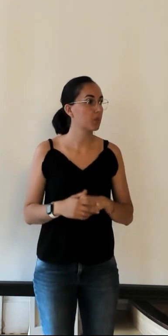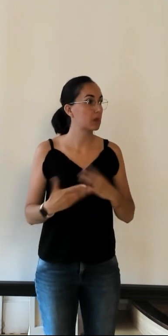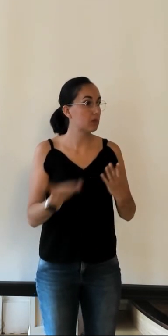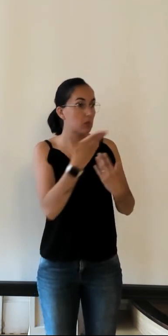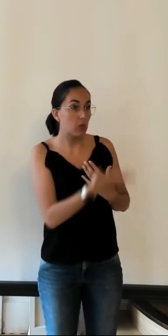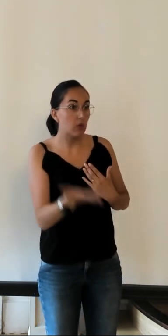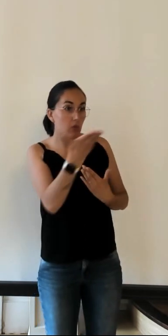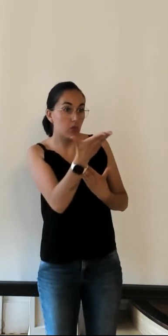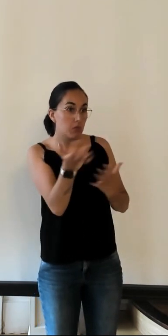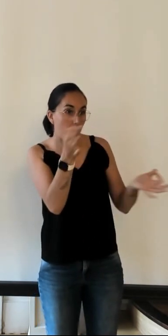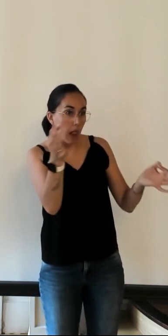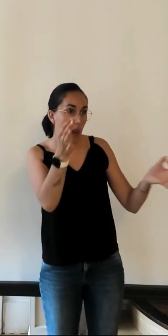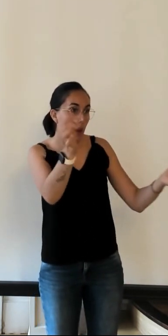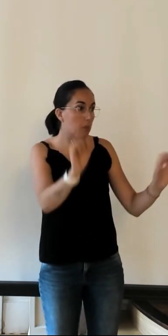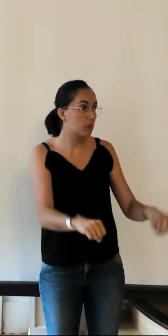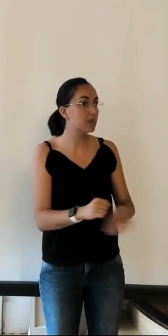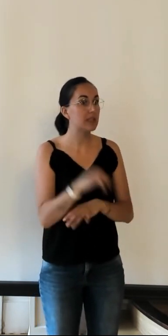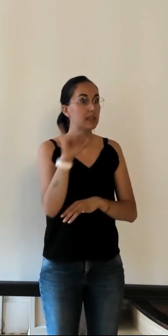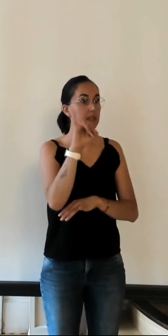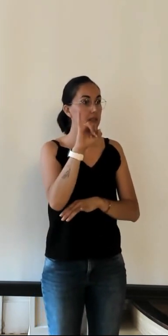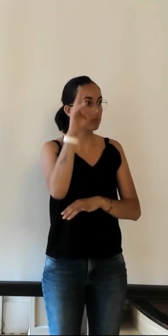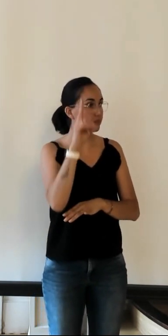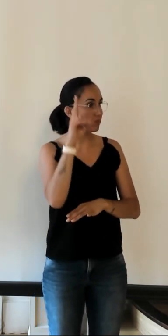-même à apporter qui veut commencer